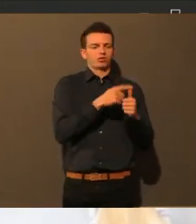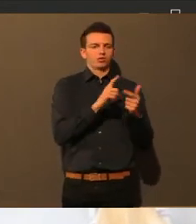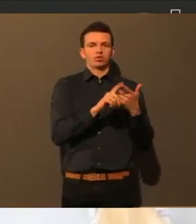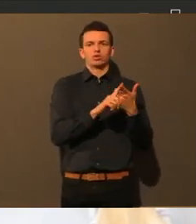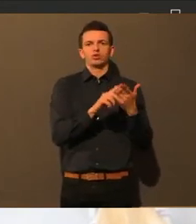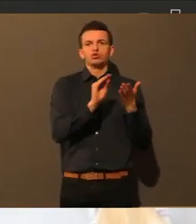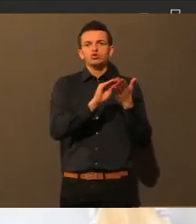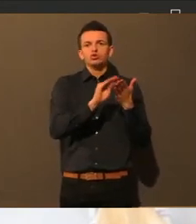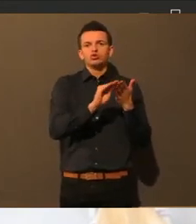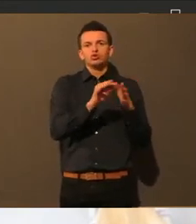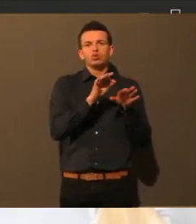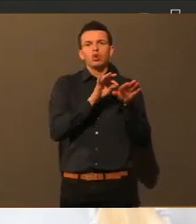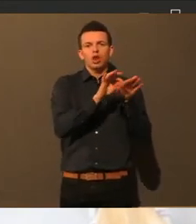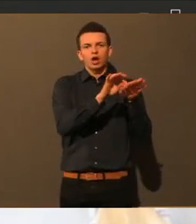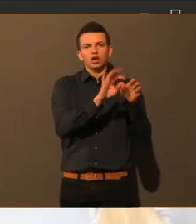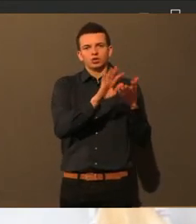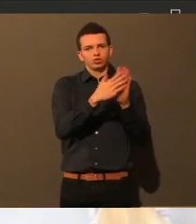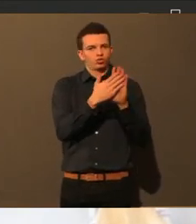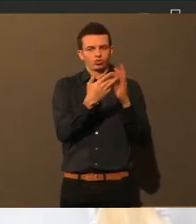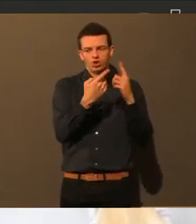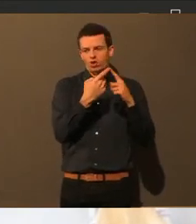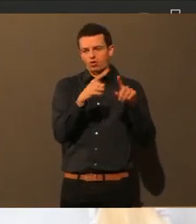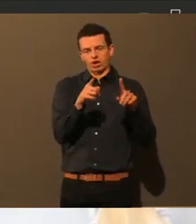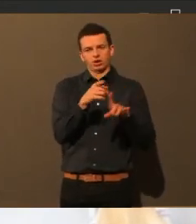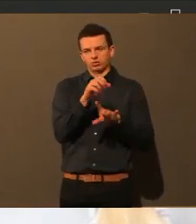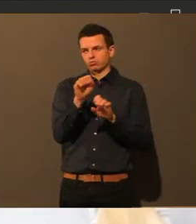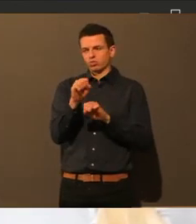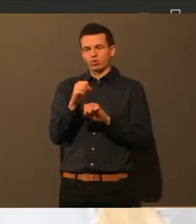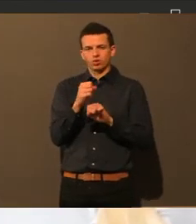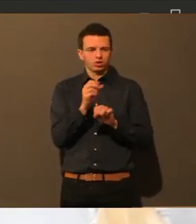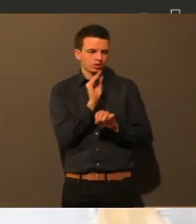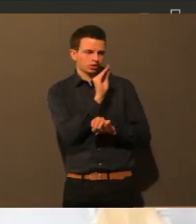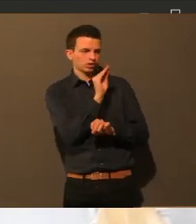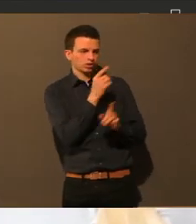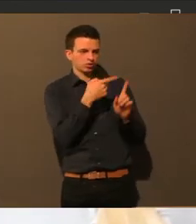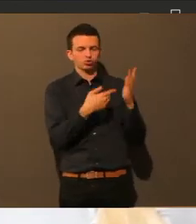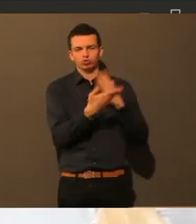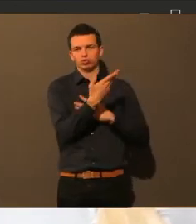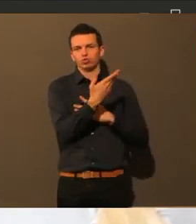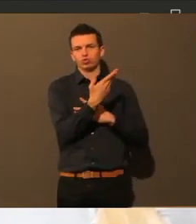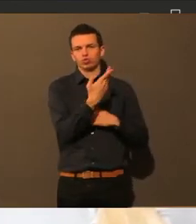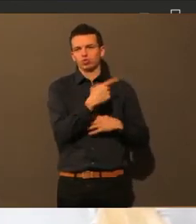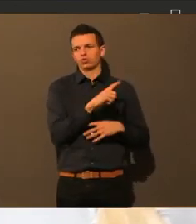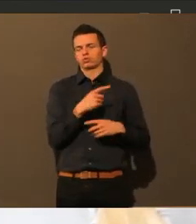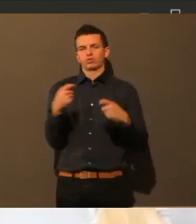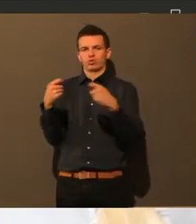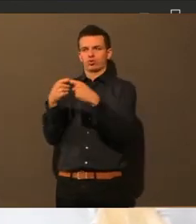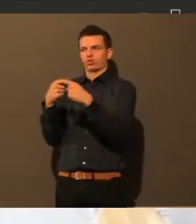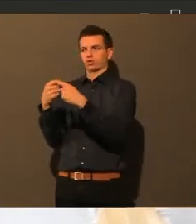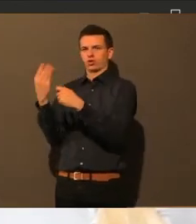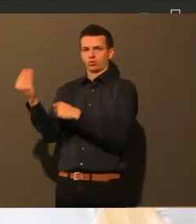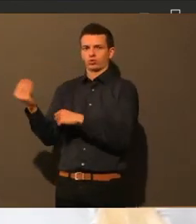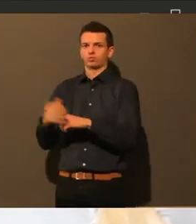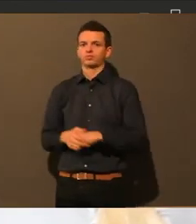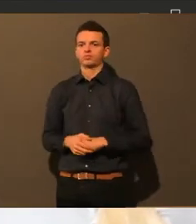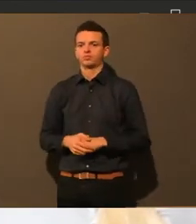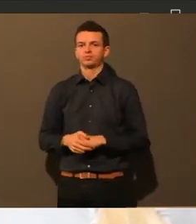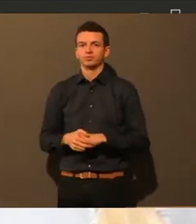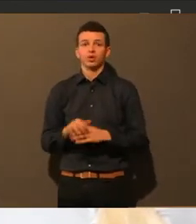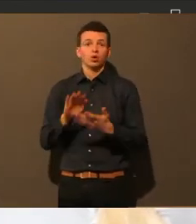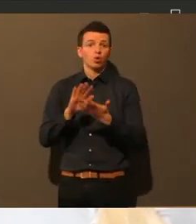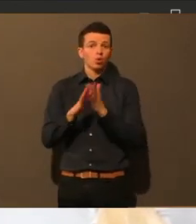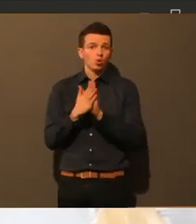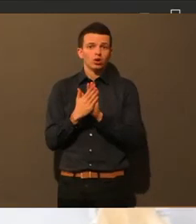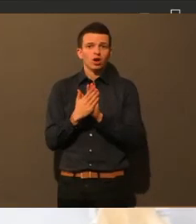Homepage beispielsweise wenden. Und was es ansonsten noch gibt, Jugendliche ab zwölf Jahren können gerne